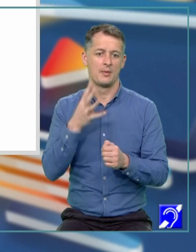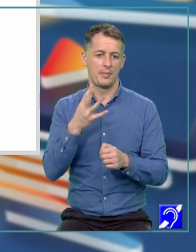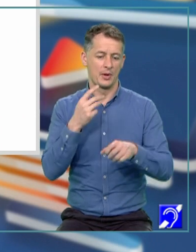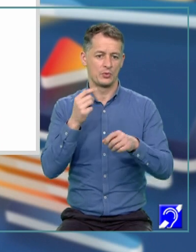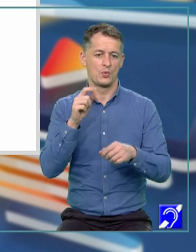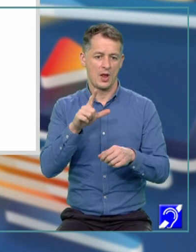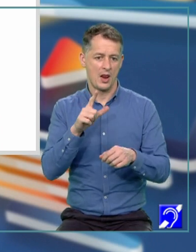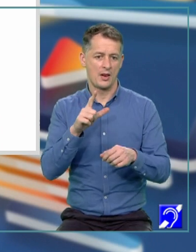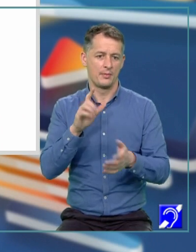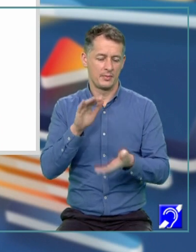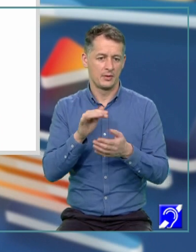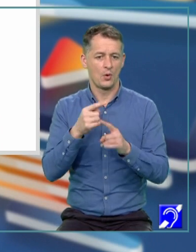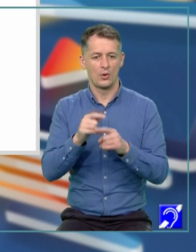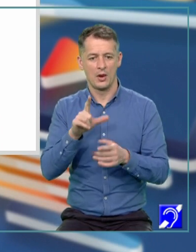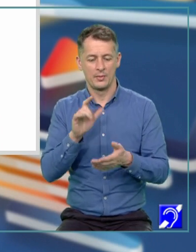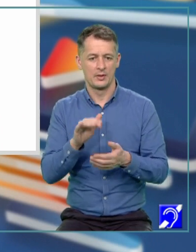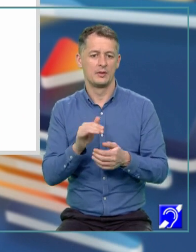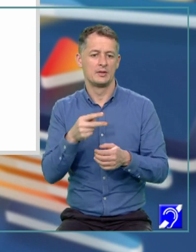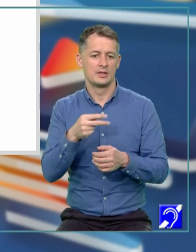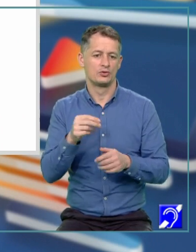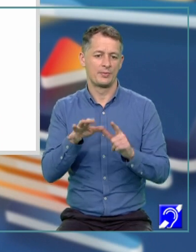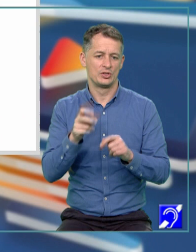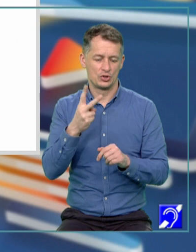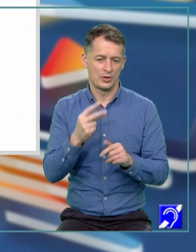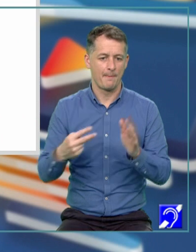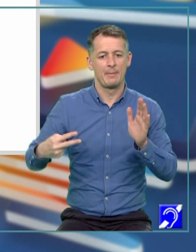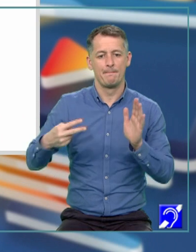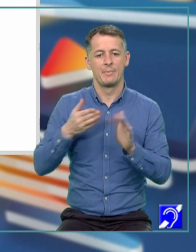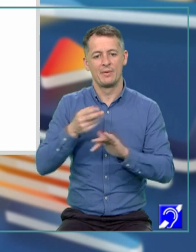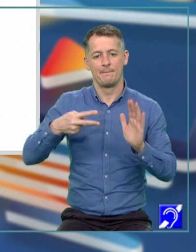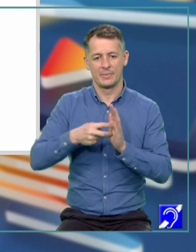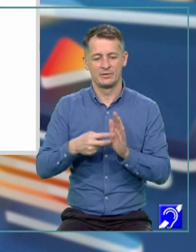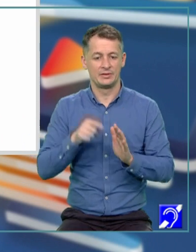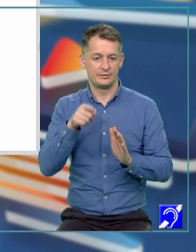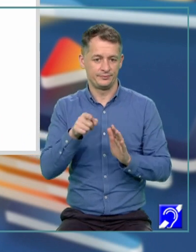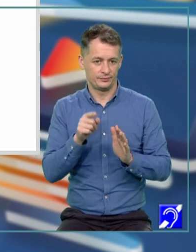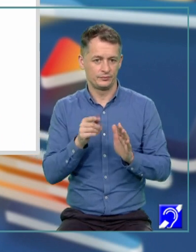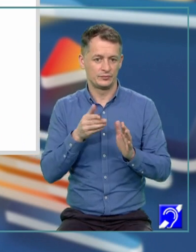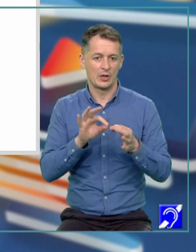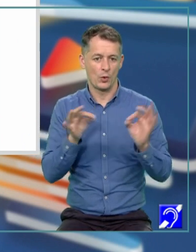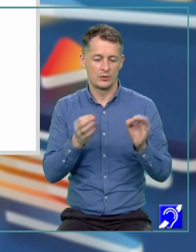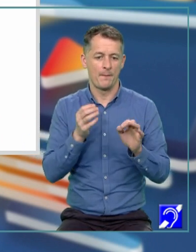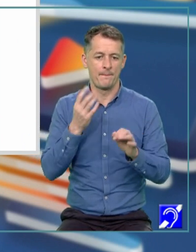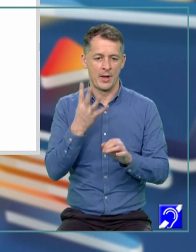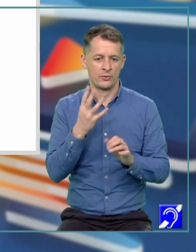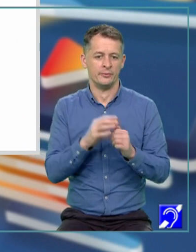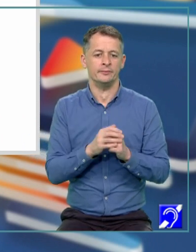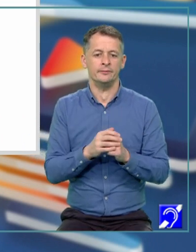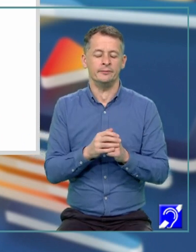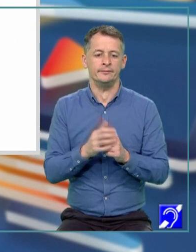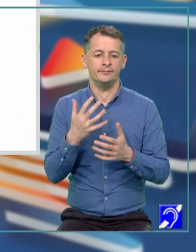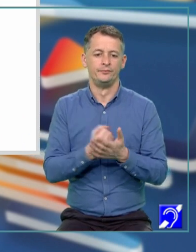72. Cu alte cuvinte, prin împărțirea acestei ecuații cu 4, obținem L mic